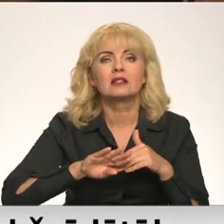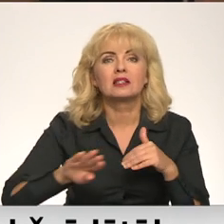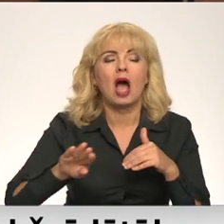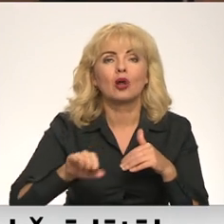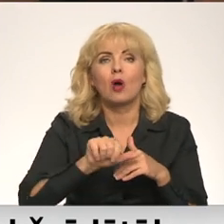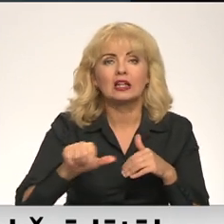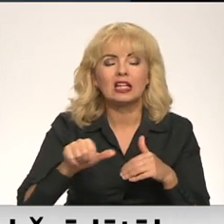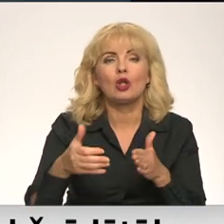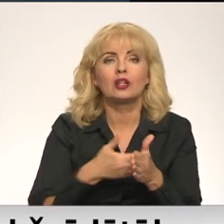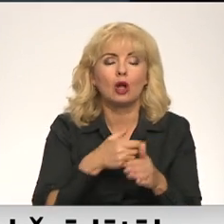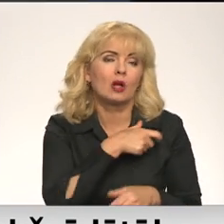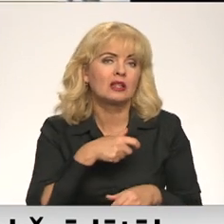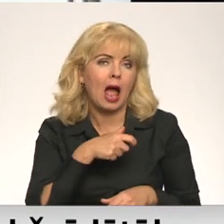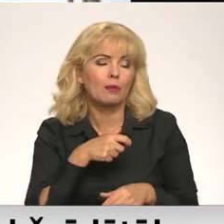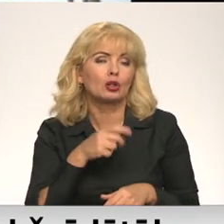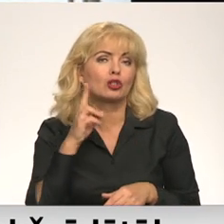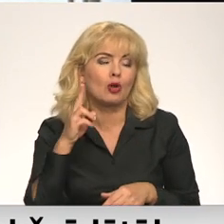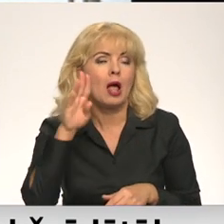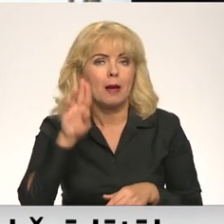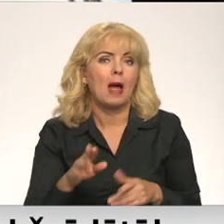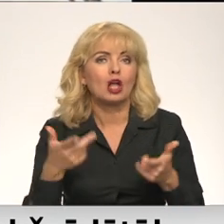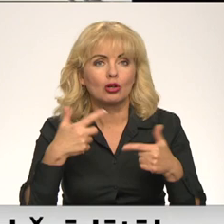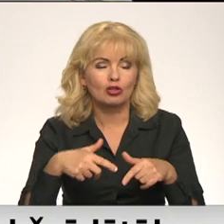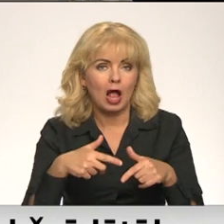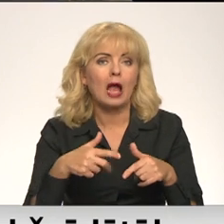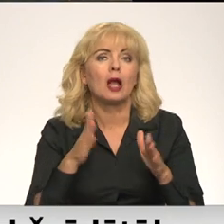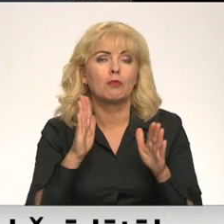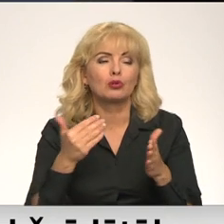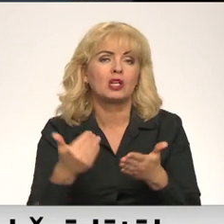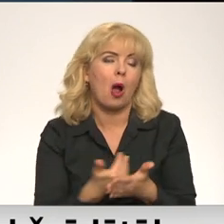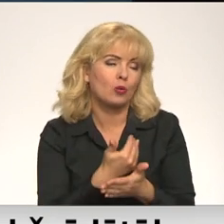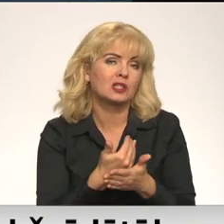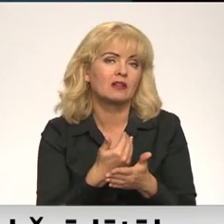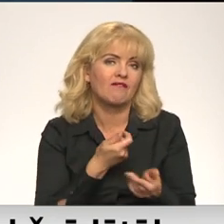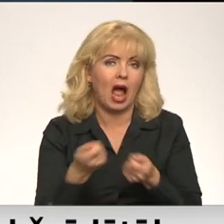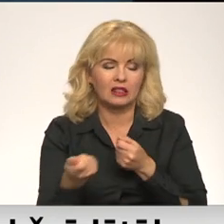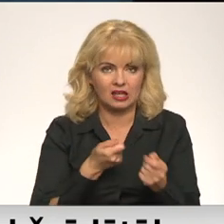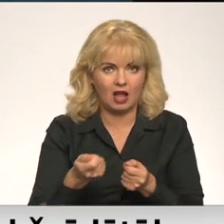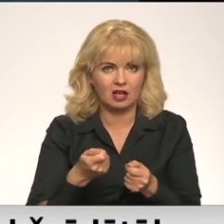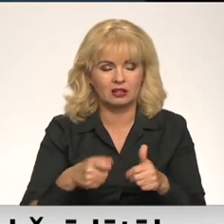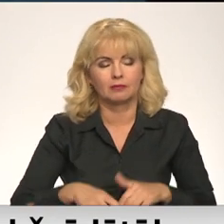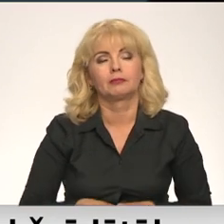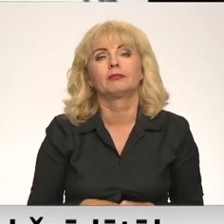Tomēr deputāts vēl, ka mēnešu laikā doma iegūšot jaunu vadītāju. Sandra Leitāna, Andras Pāns, RET TV